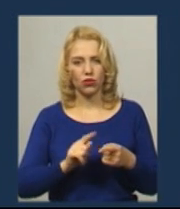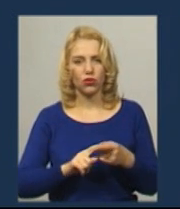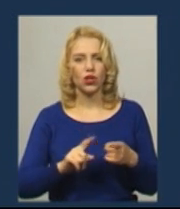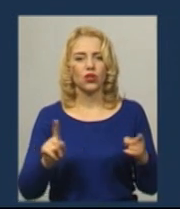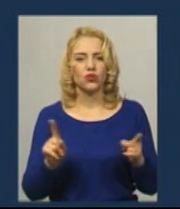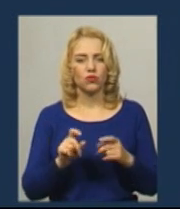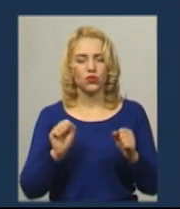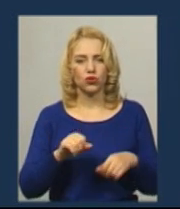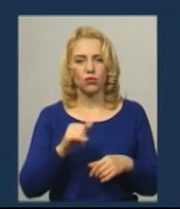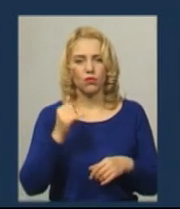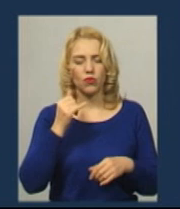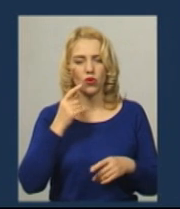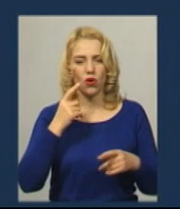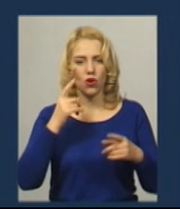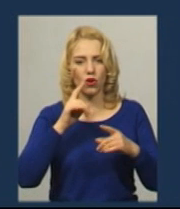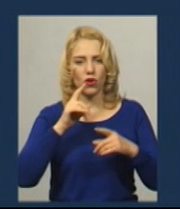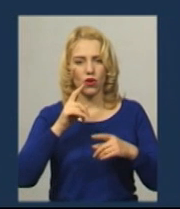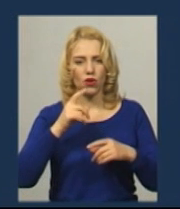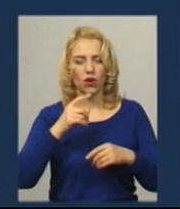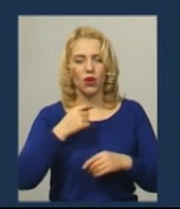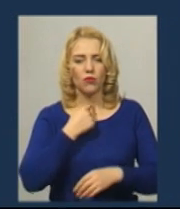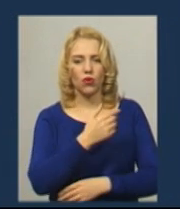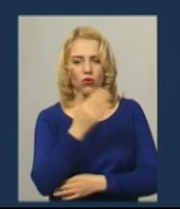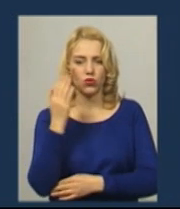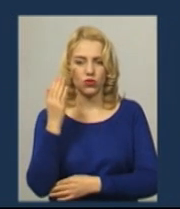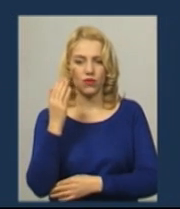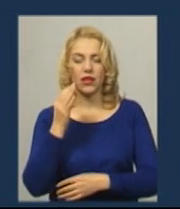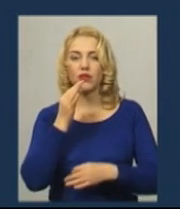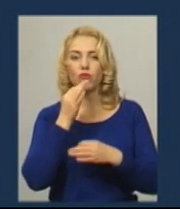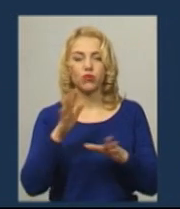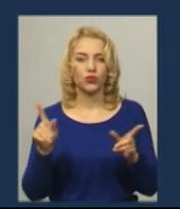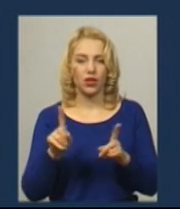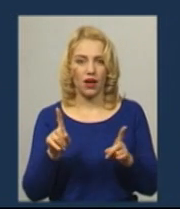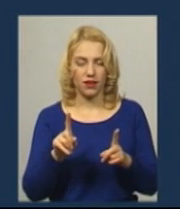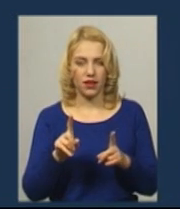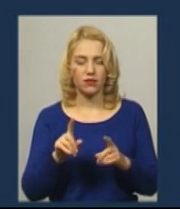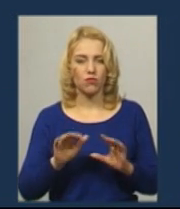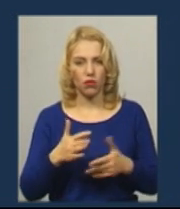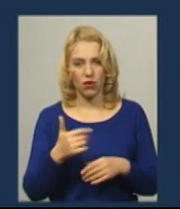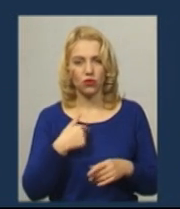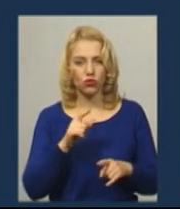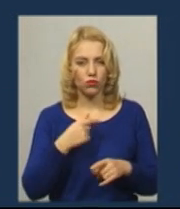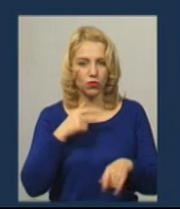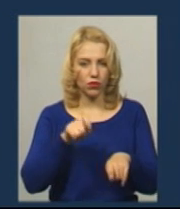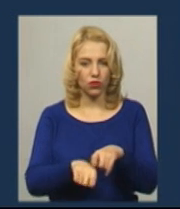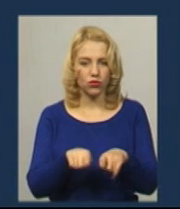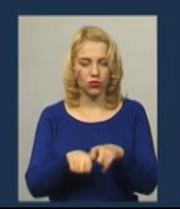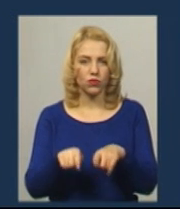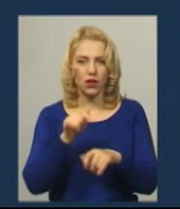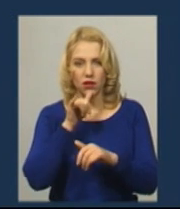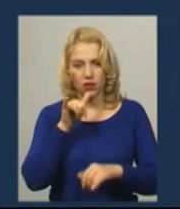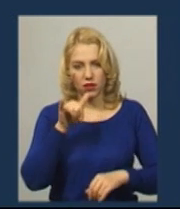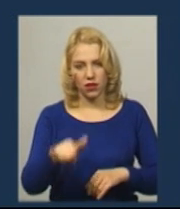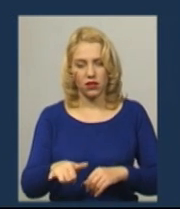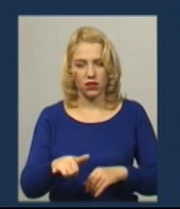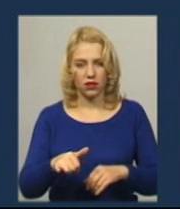проголосувати безпосередньо в будь-який момент. Тому ми, тримаючи руку на пульсі, просто не хочемо допускати прийняття